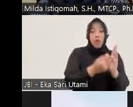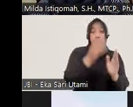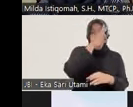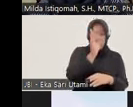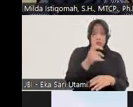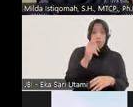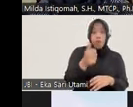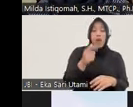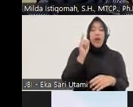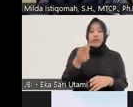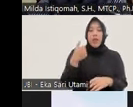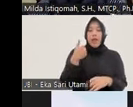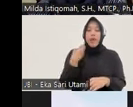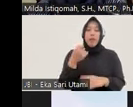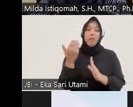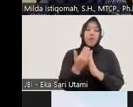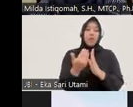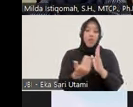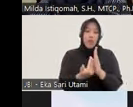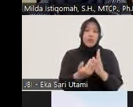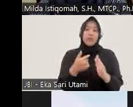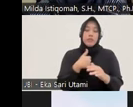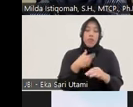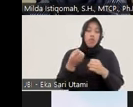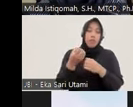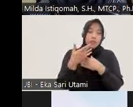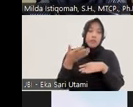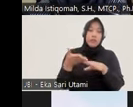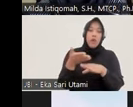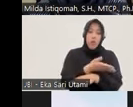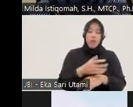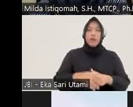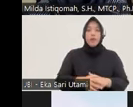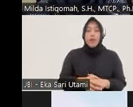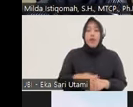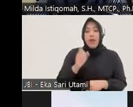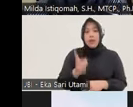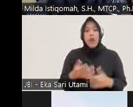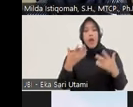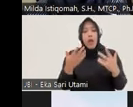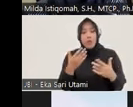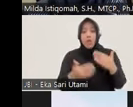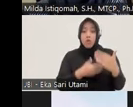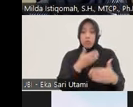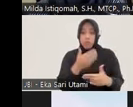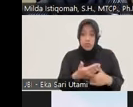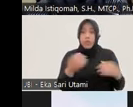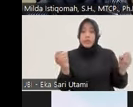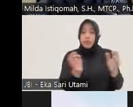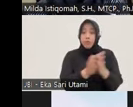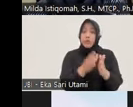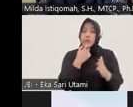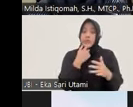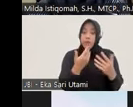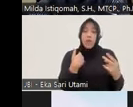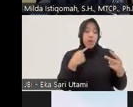beberapa kriteria tertentu yang saya sebutkan dan yang saya jelaskan tadi di awal nah apa yang kemudian bisa kita simpulkan ini adalah